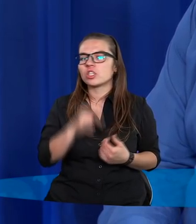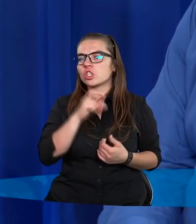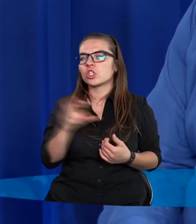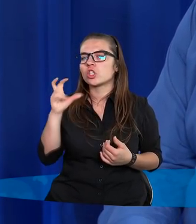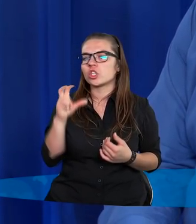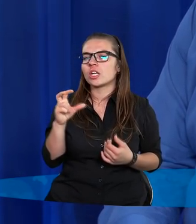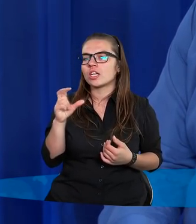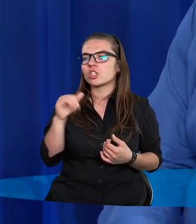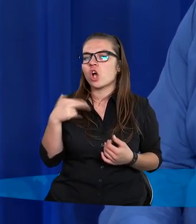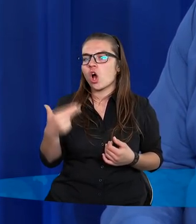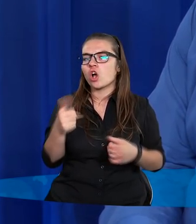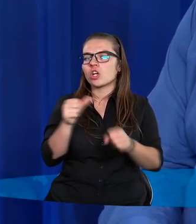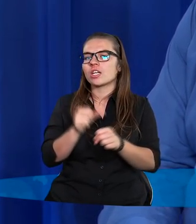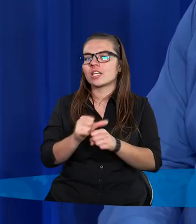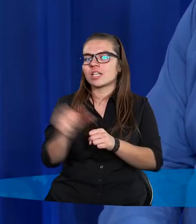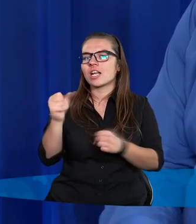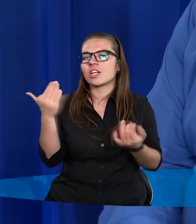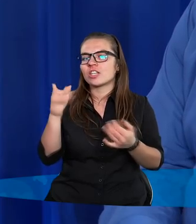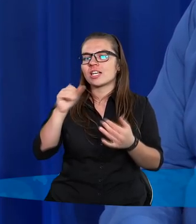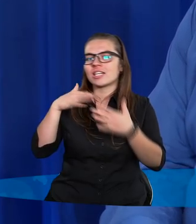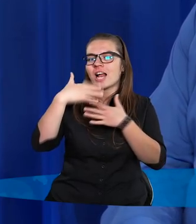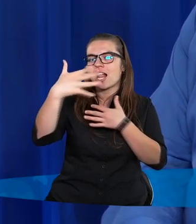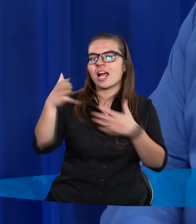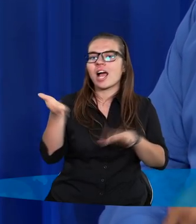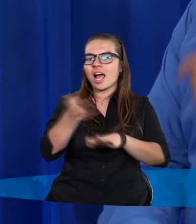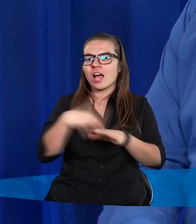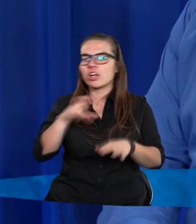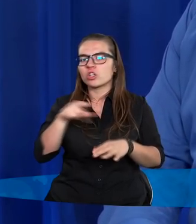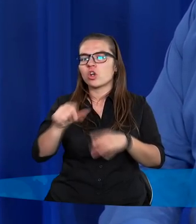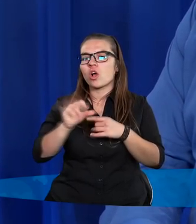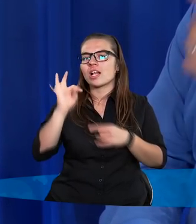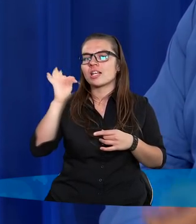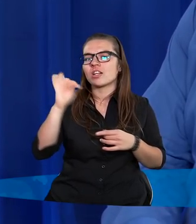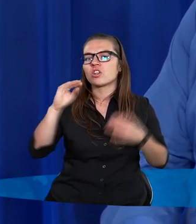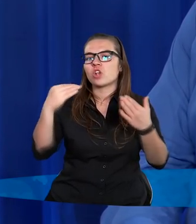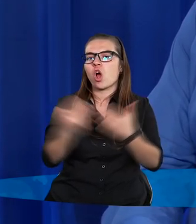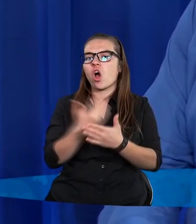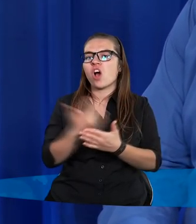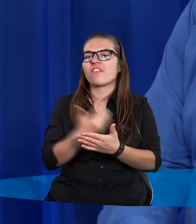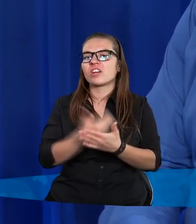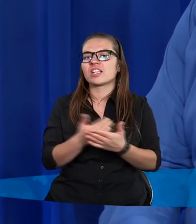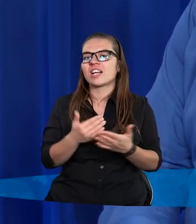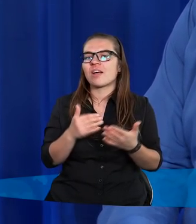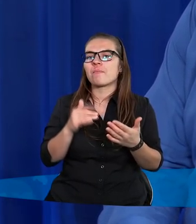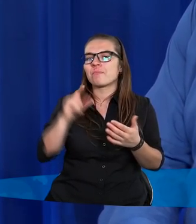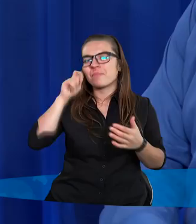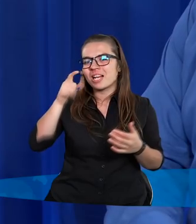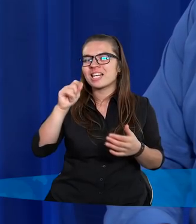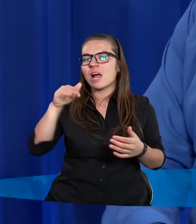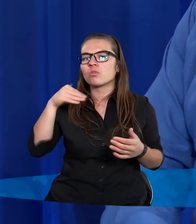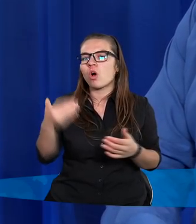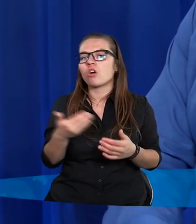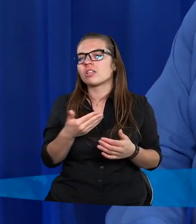Czy John jest gdzieś z dalekich krajów, czy to jest jego nowoczesny pseudonim?